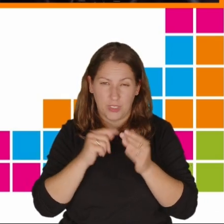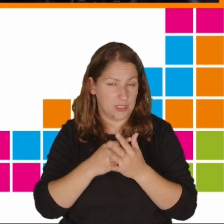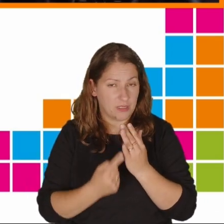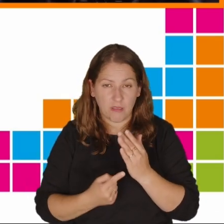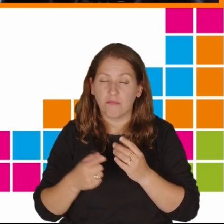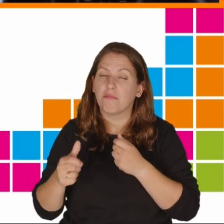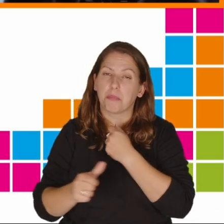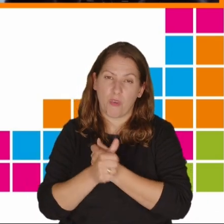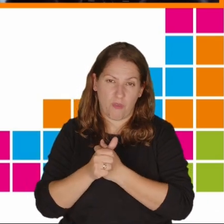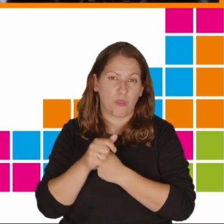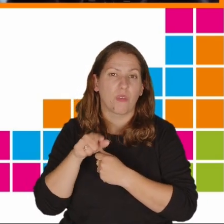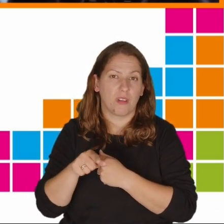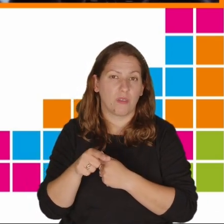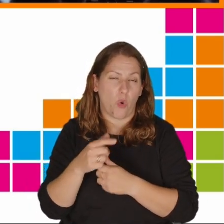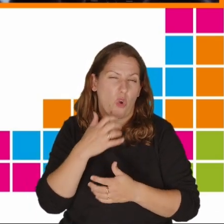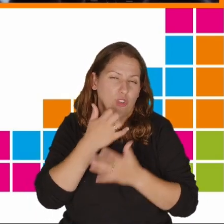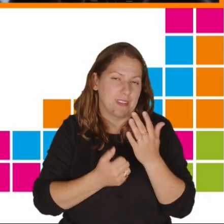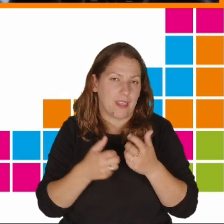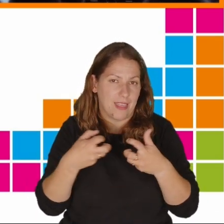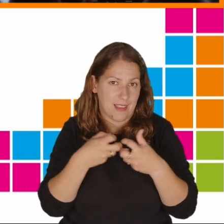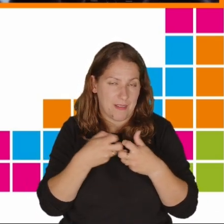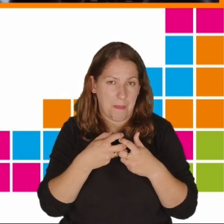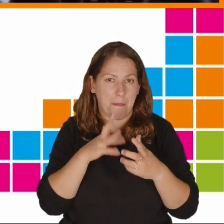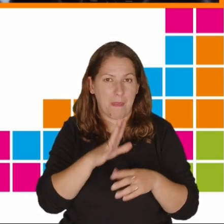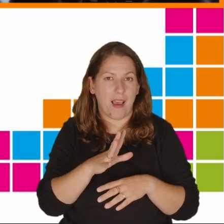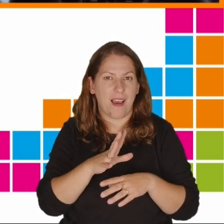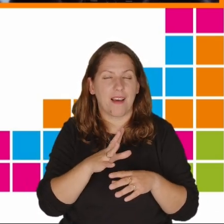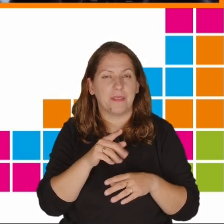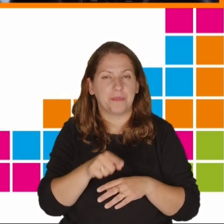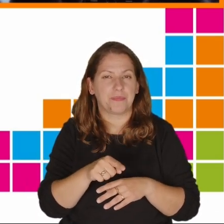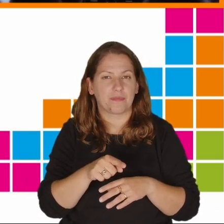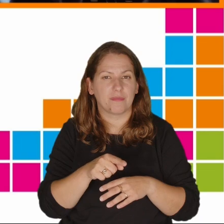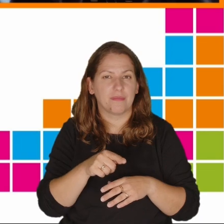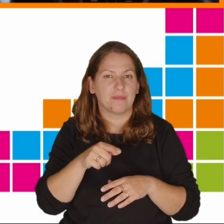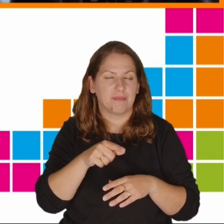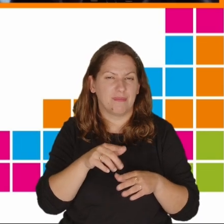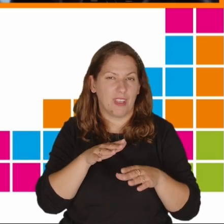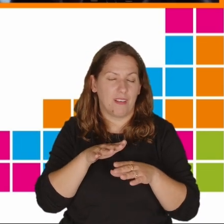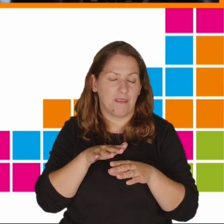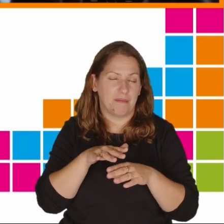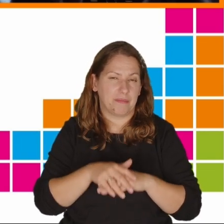spowodował użytkowanie z internetu, które ma więcej cech zachowania